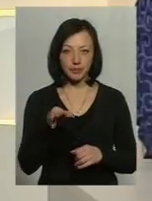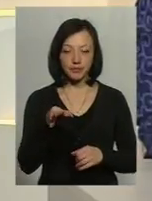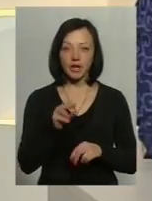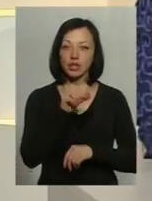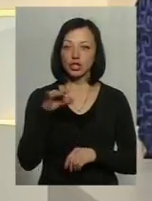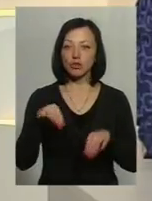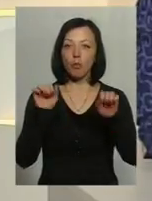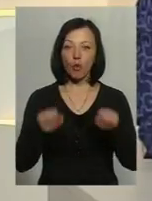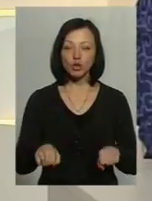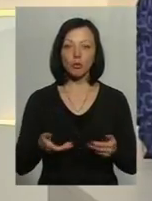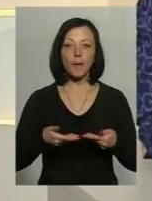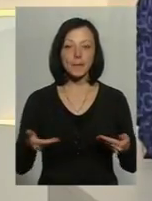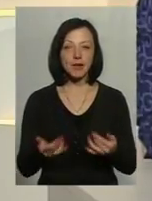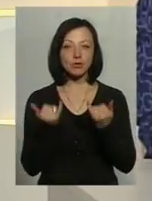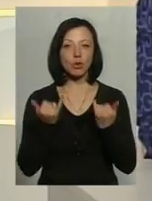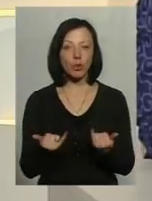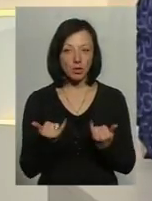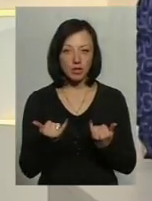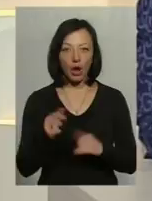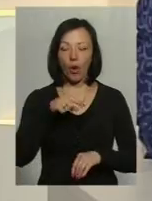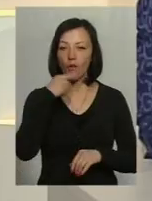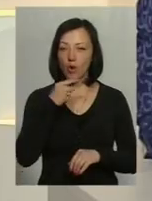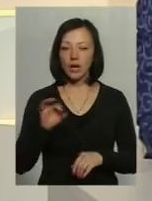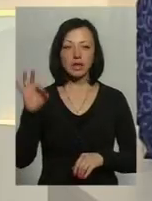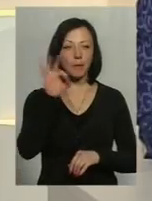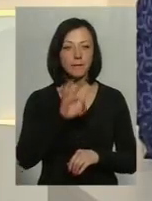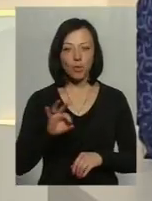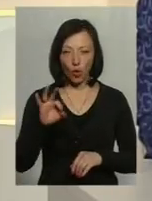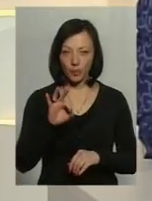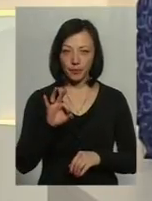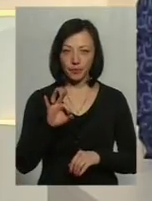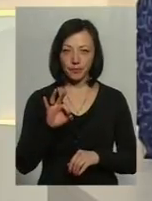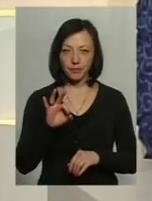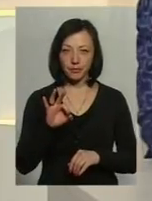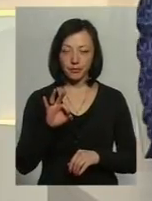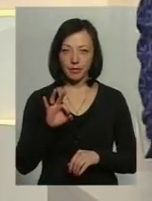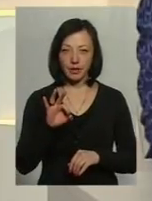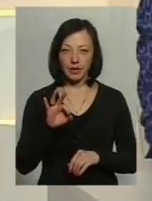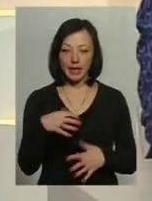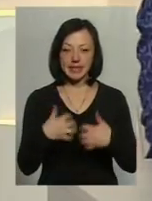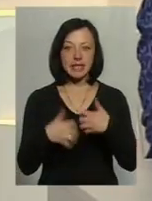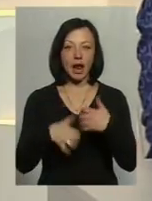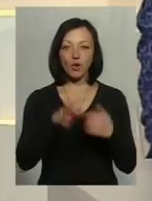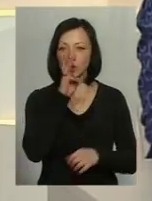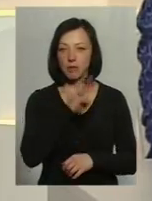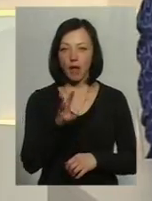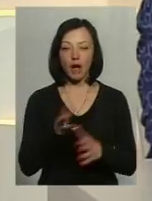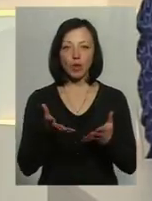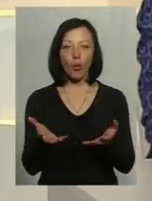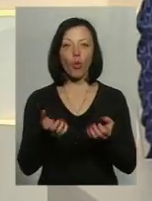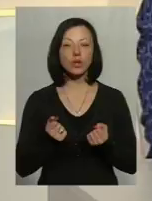чи можемо ми сьогодні говорити про, принаймні, ту середню зарплату, яку